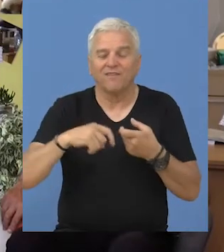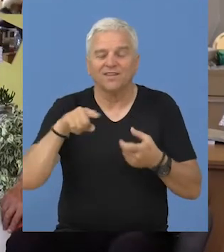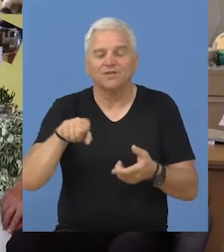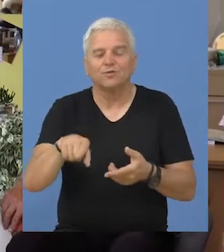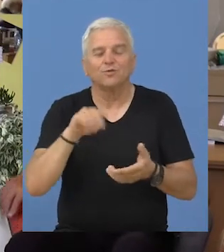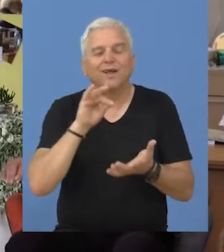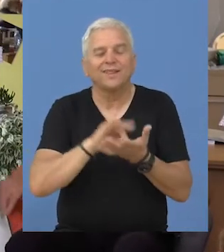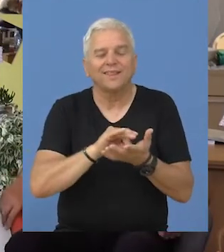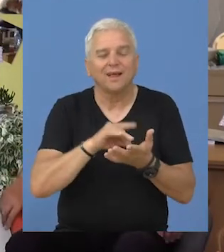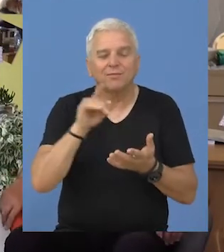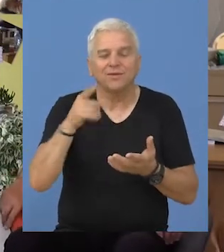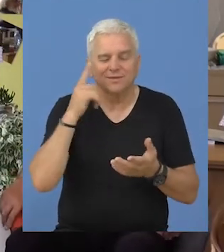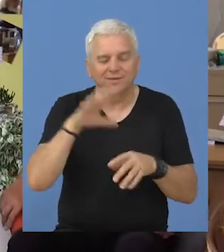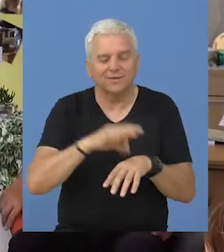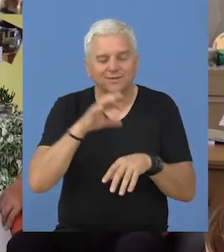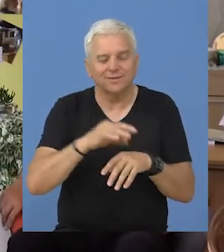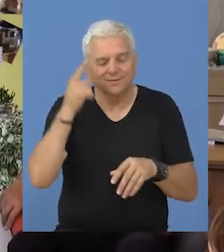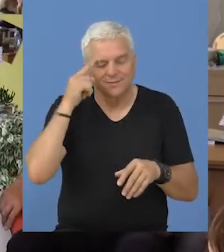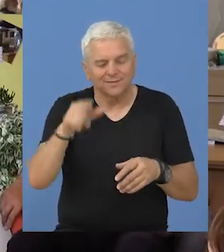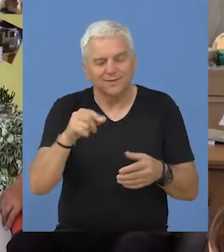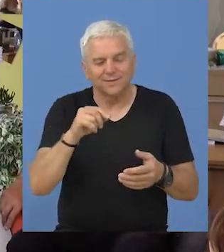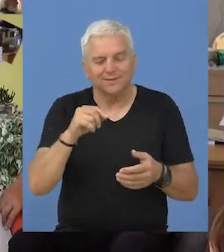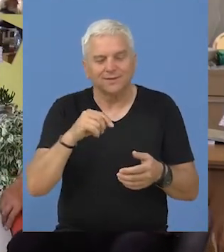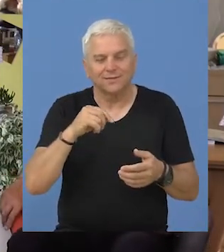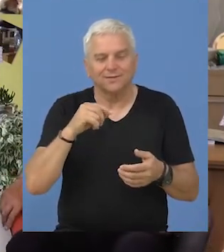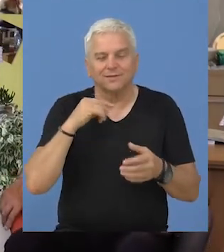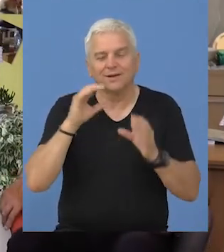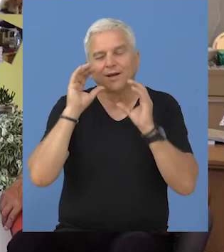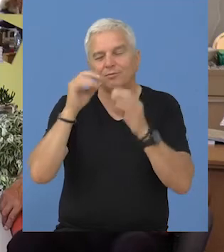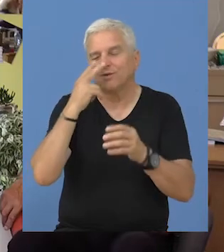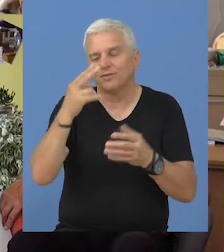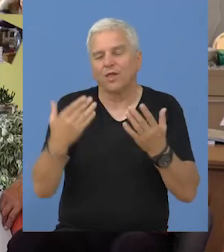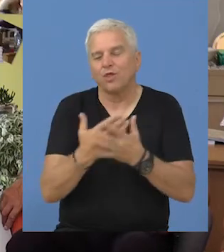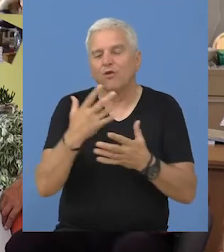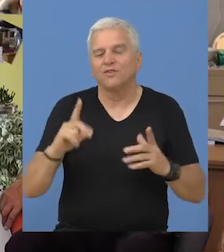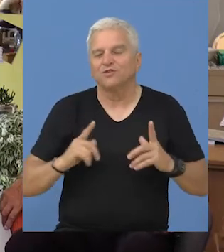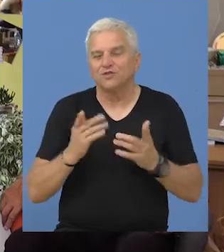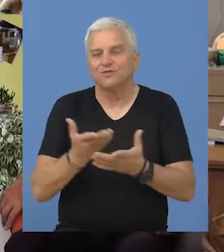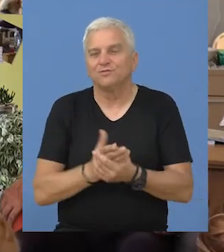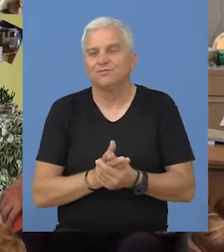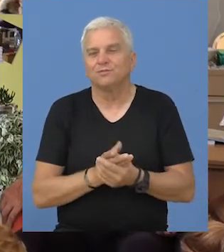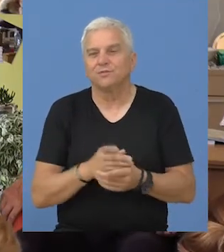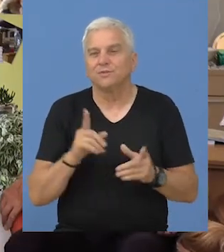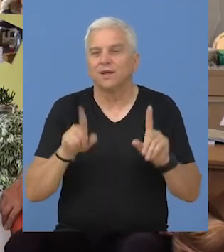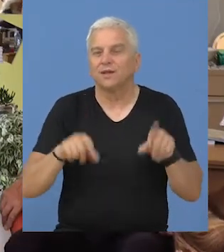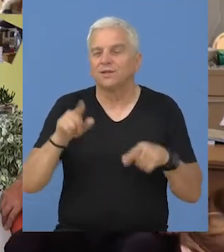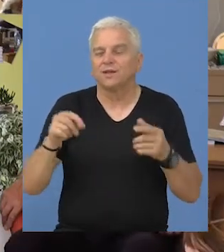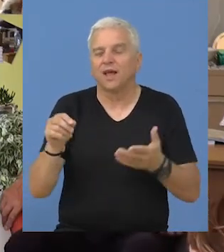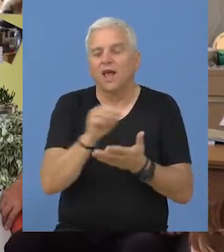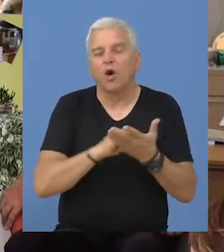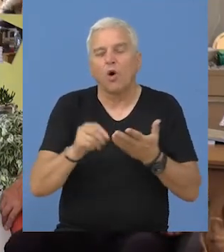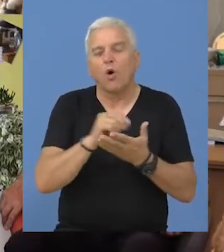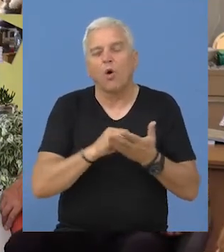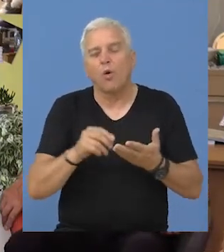temu, pa je došla neka inspiracija i od pogleda novog života. Neki mali opis